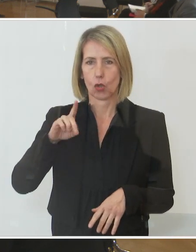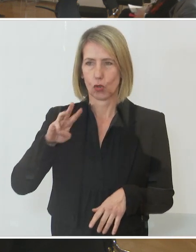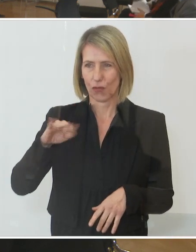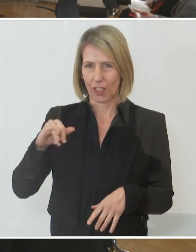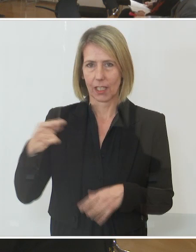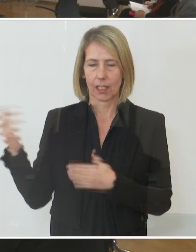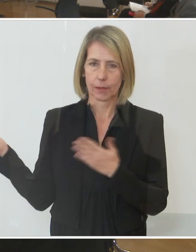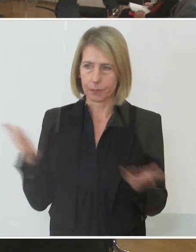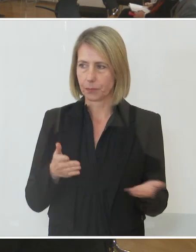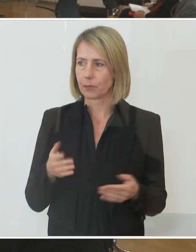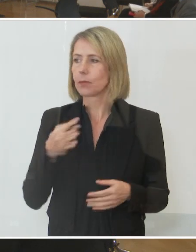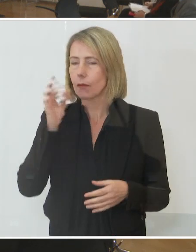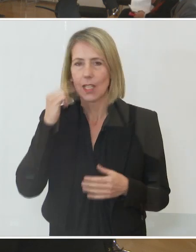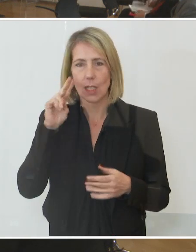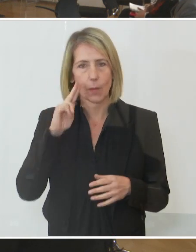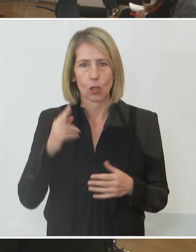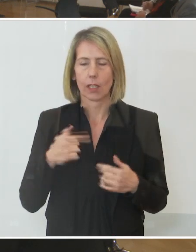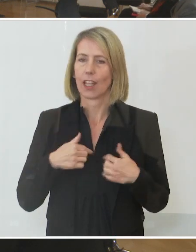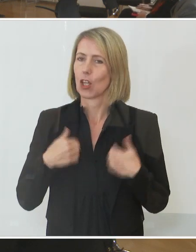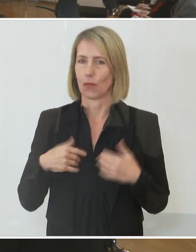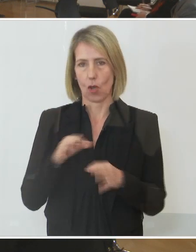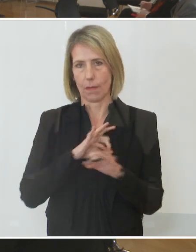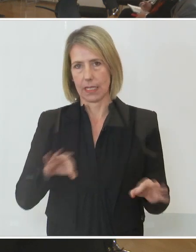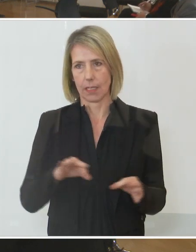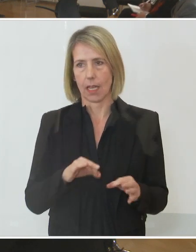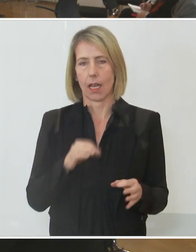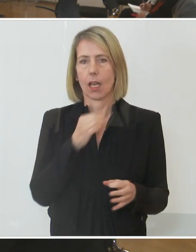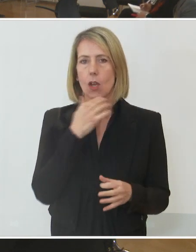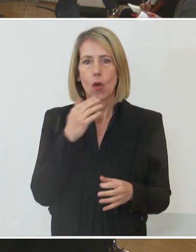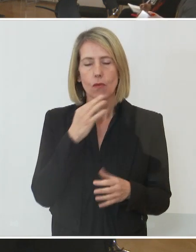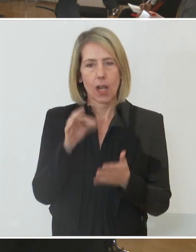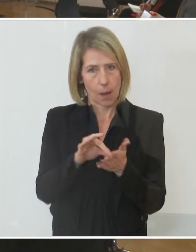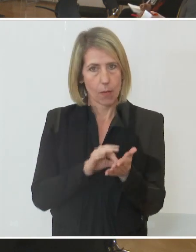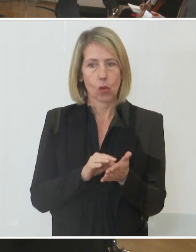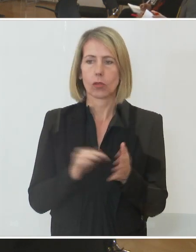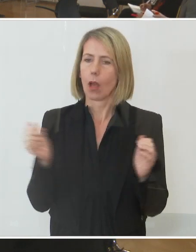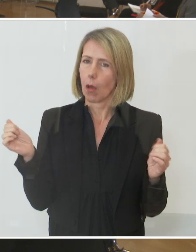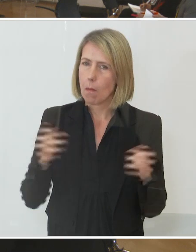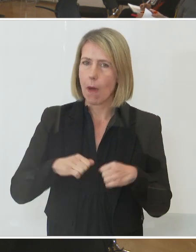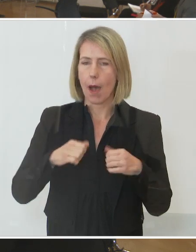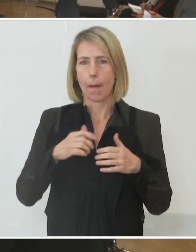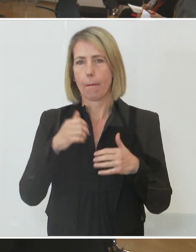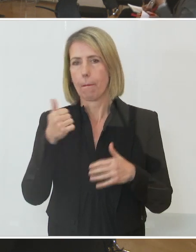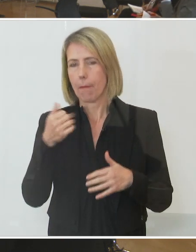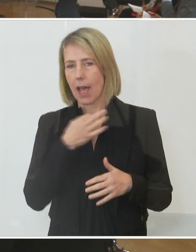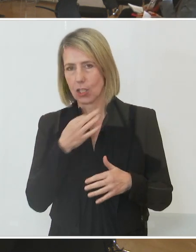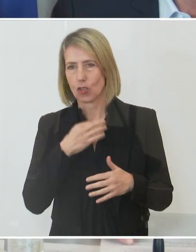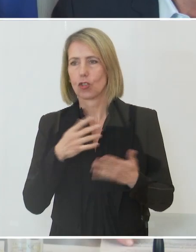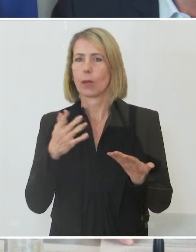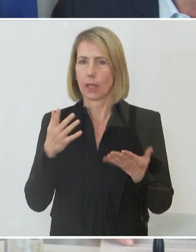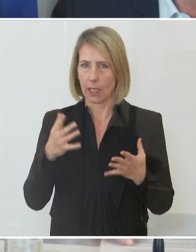Damen und Herren, ich freue mich sehr, dass wir heute in vielen Punkten Einvernehmen erzielen konnten zwischen der Bundesregierung